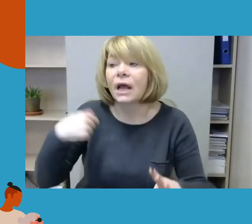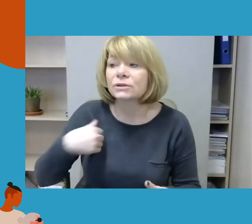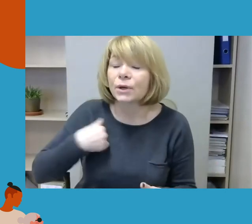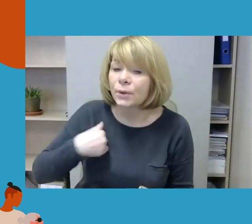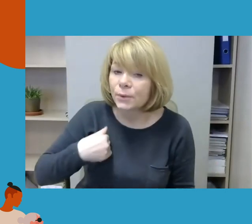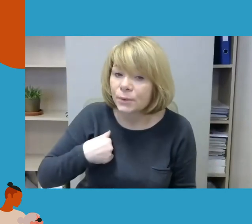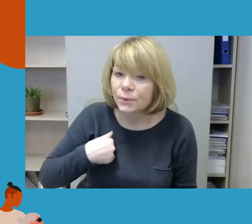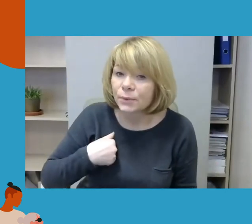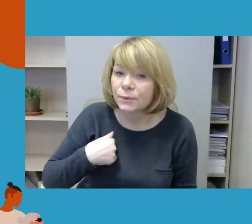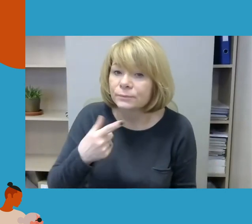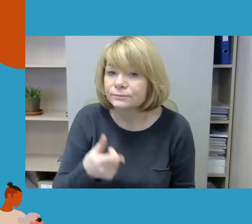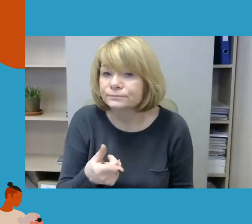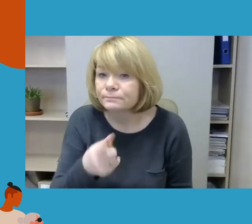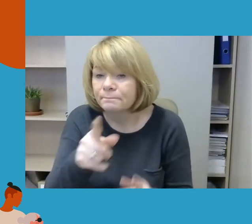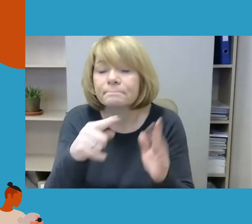Stavatauskaitė, klausimu.